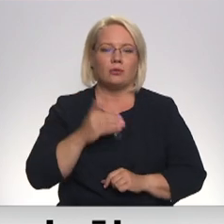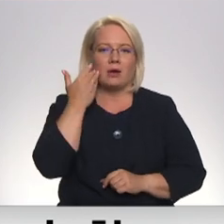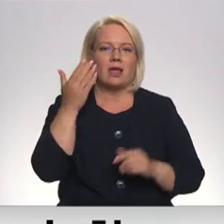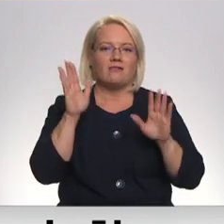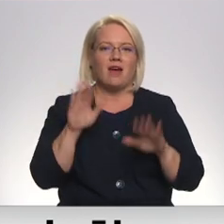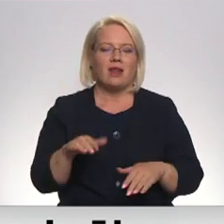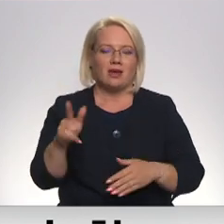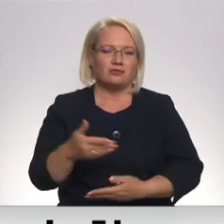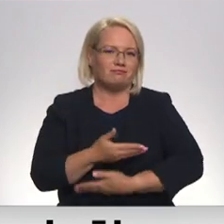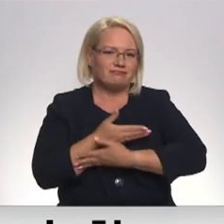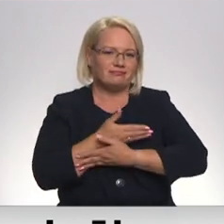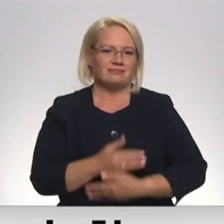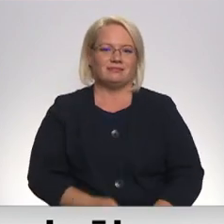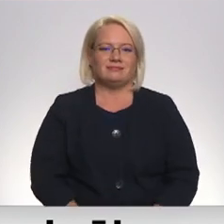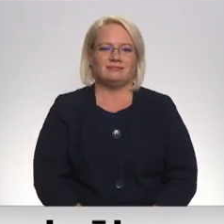varēšu turēt viņu rokās.